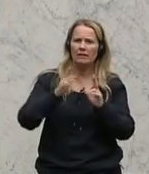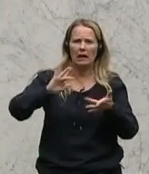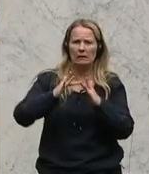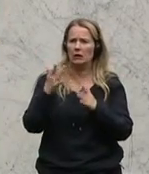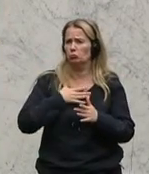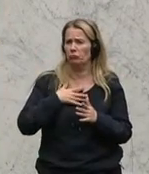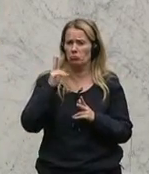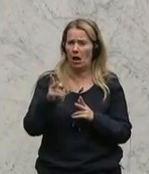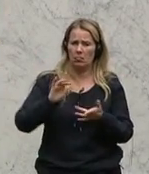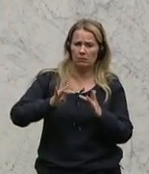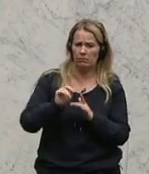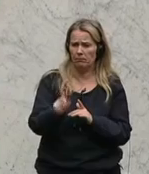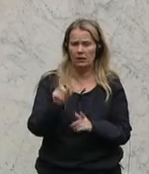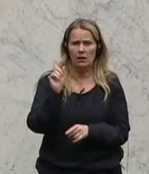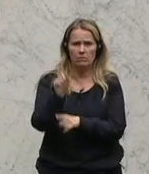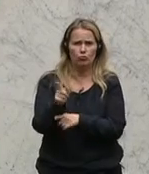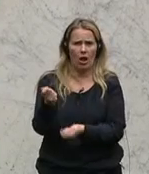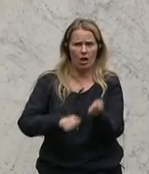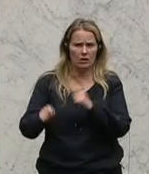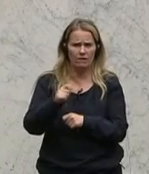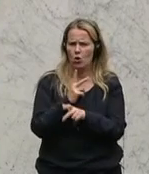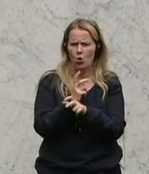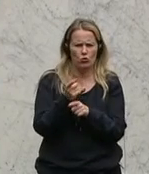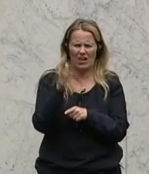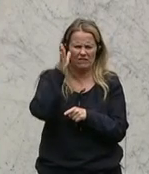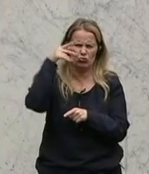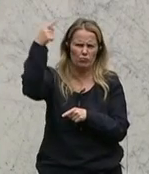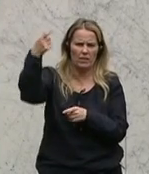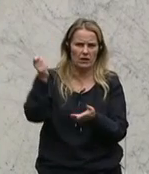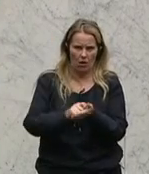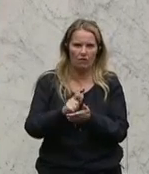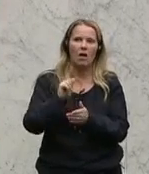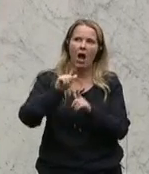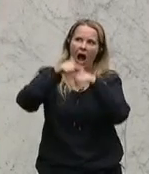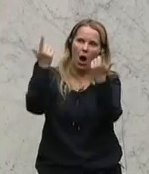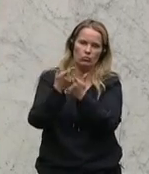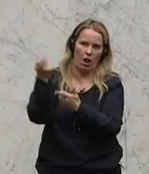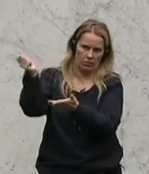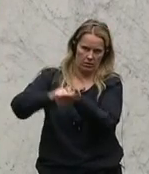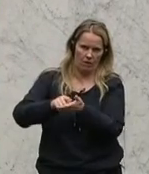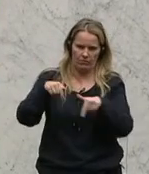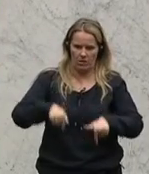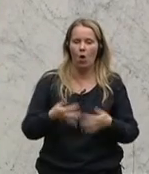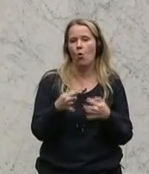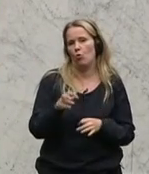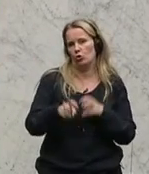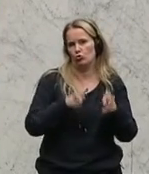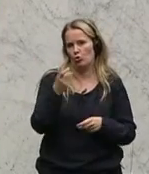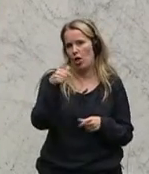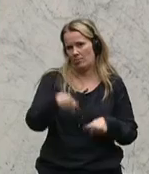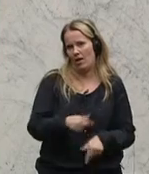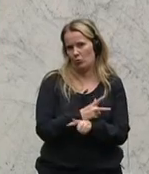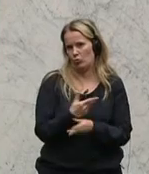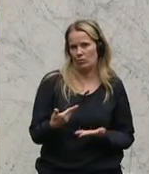einkauft. Und auch die Österreicher werden weiterhin diese Produkte kaufen. Dann allerdings im Ausland, ohne hier Steuergelder in Österreich